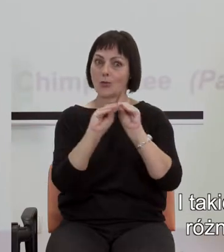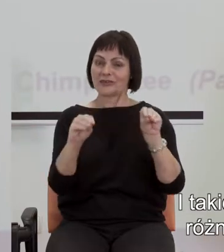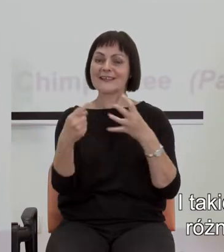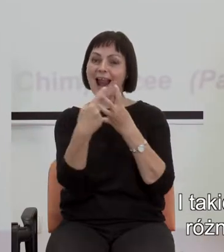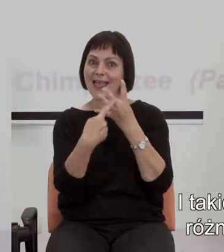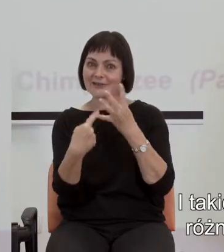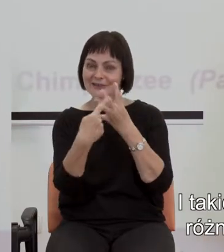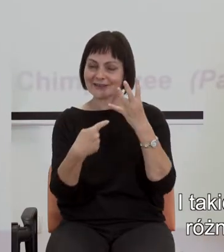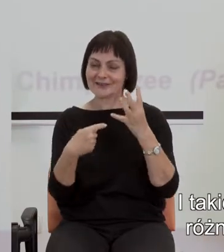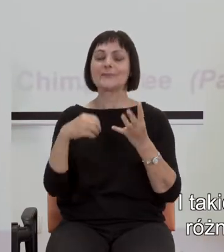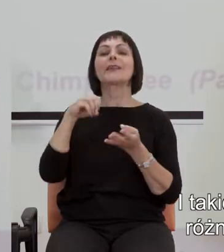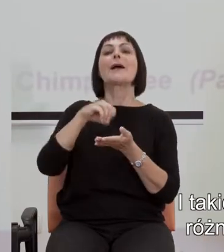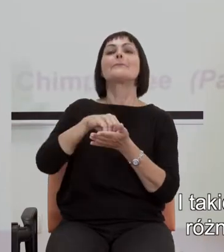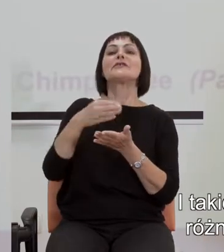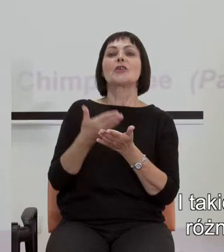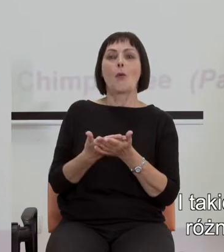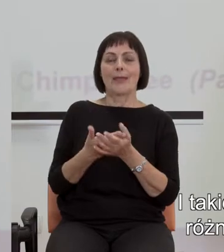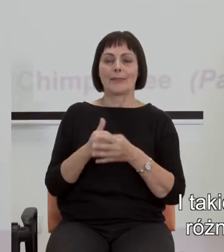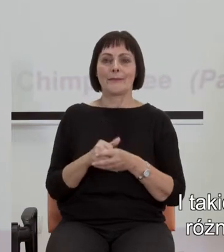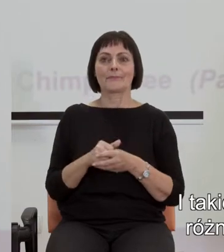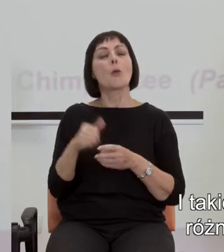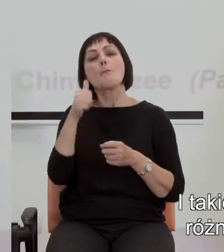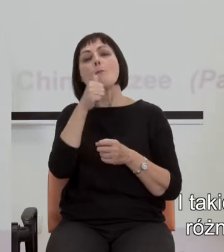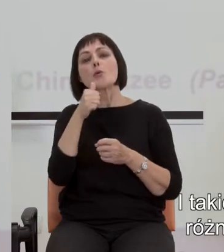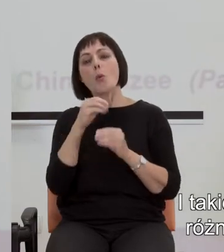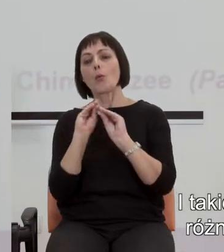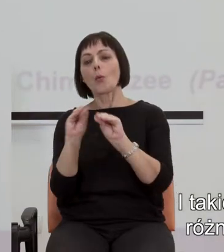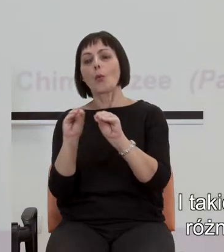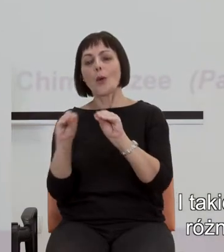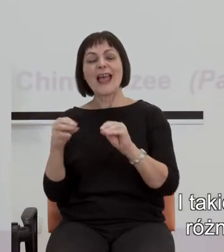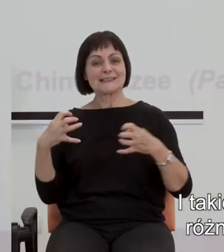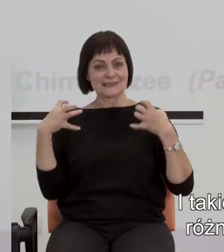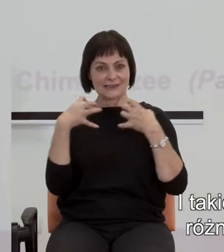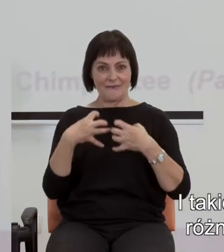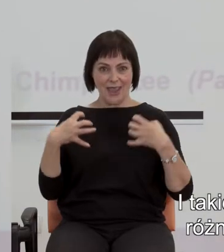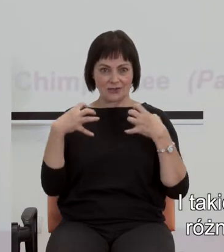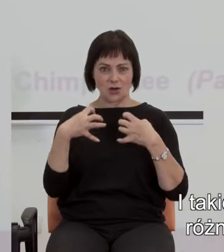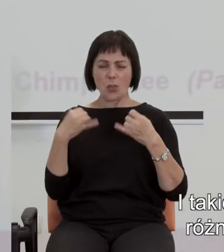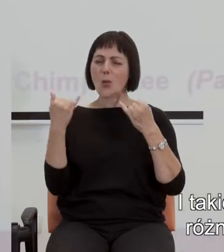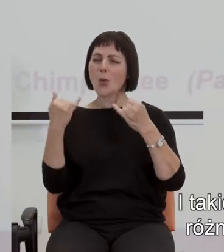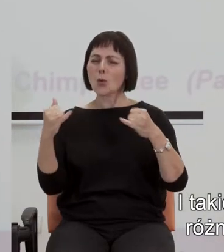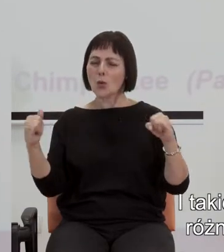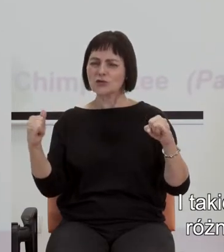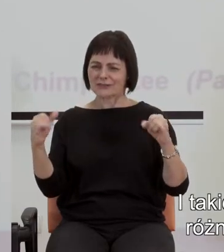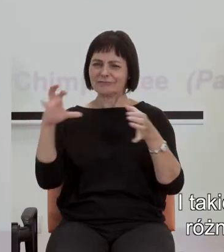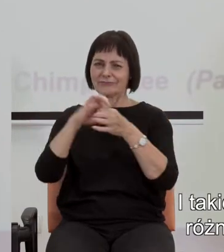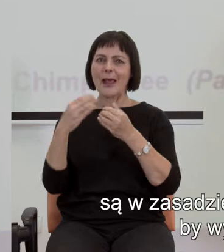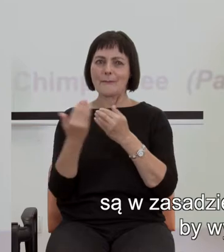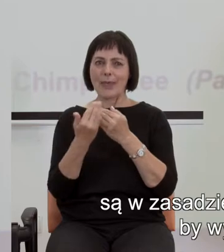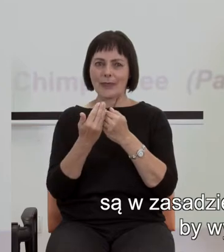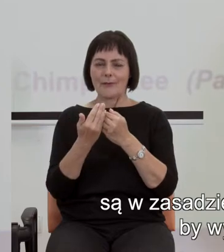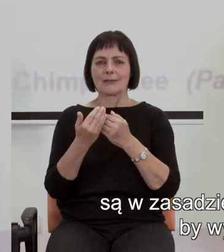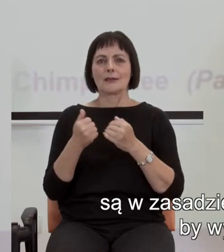I takie przykłady, czy próby uczenia zwierząt różnych rzeczy związanych z matematyką